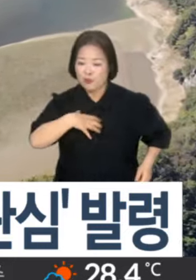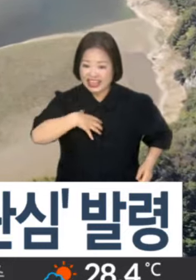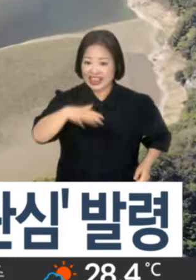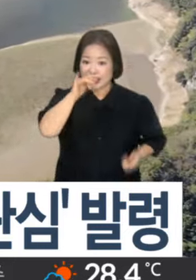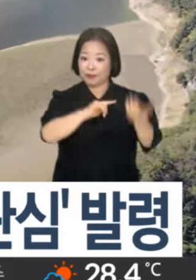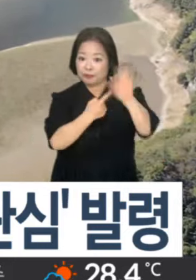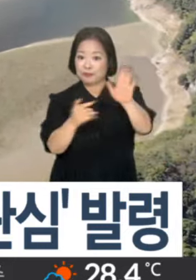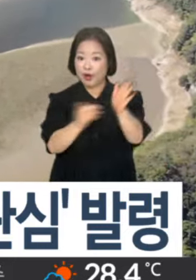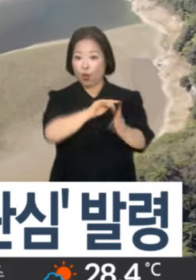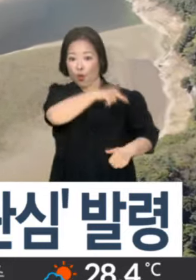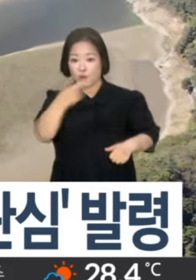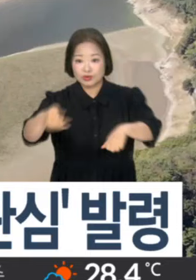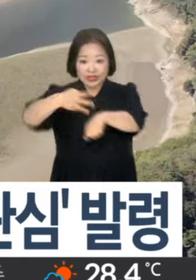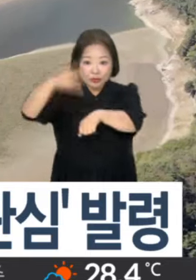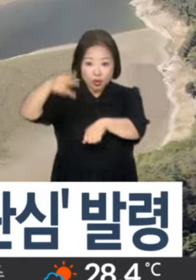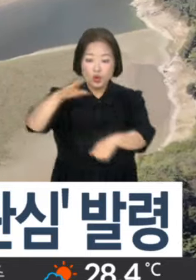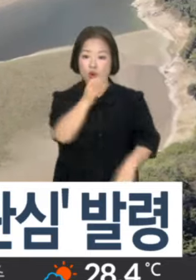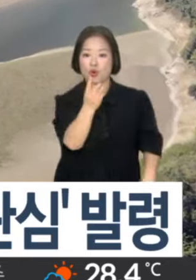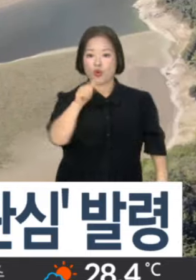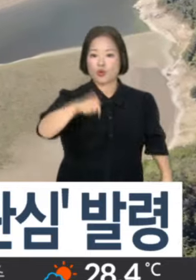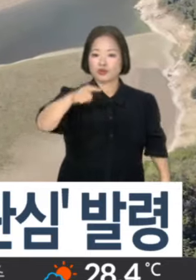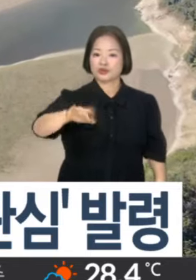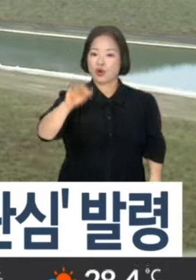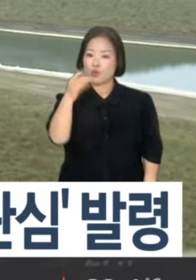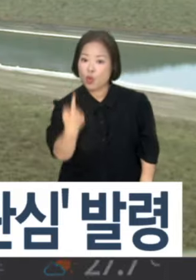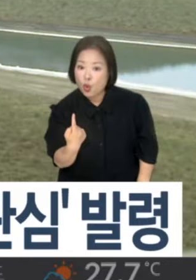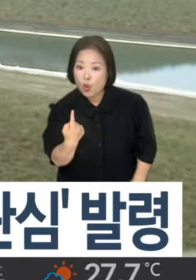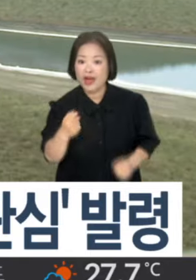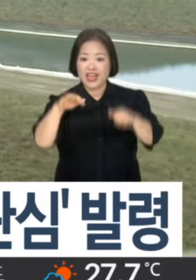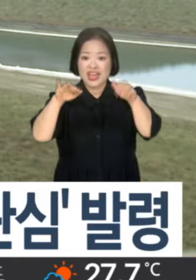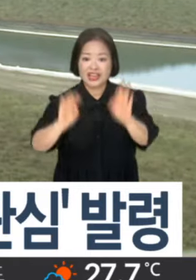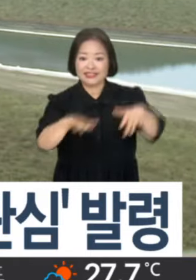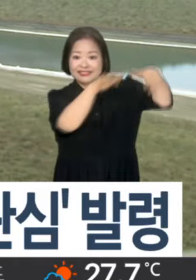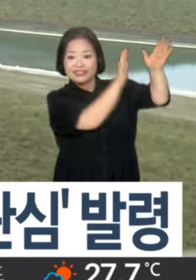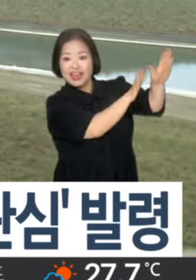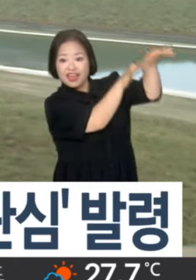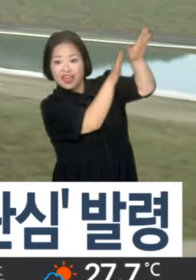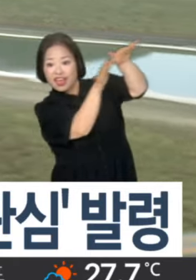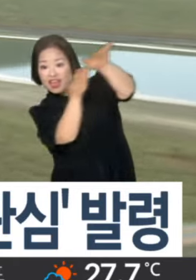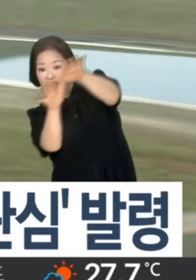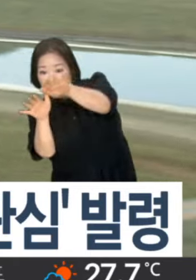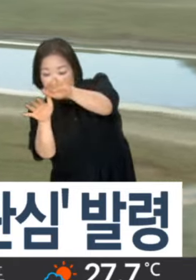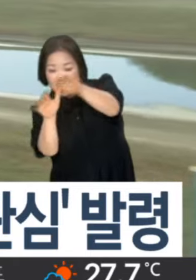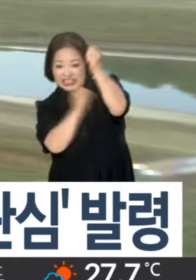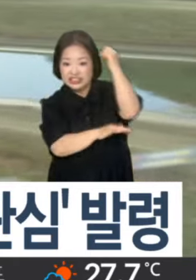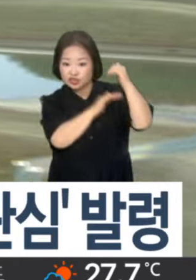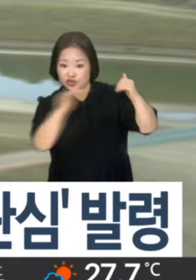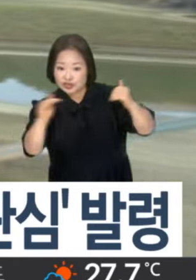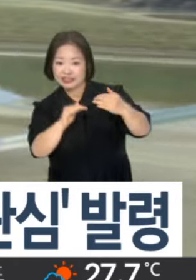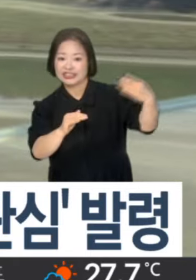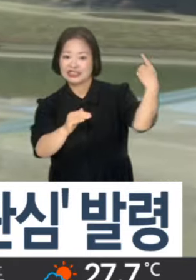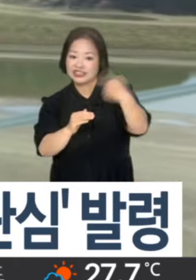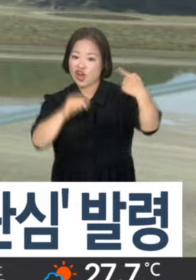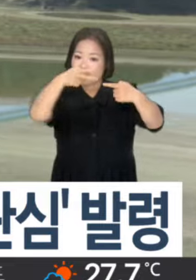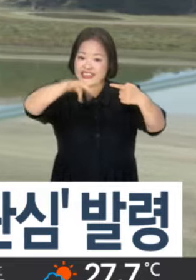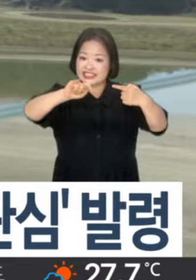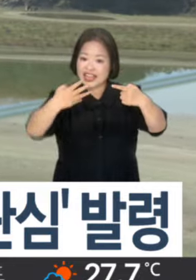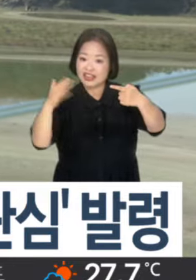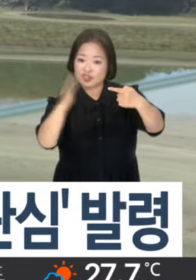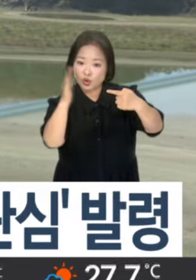오후 3시부터 옥정호 유역에서 유해 남조류가 기준치인 천세를 넘기면서 조류경보